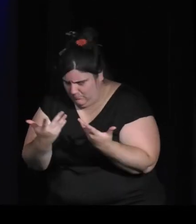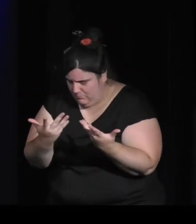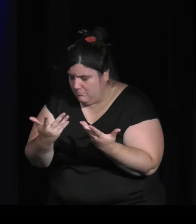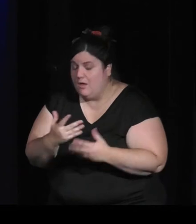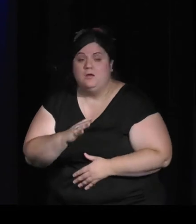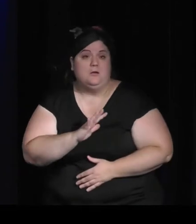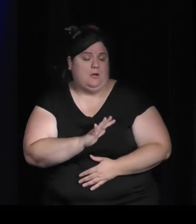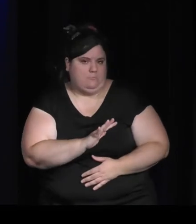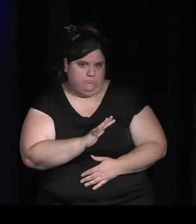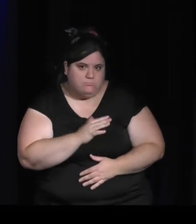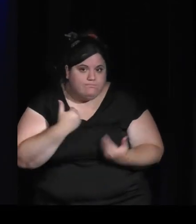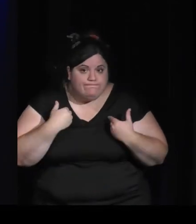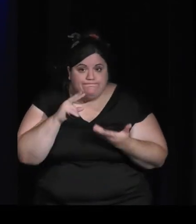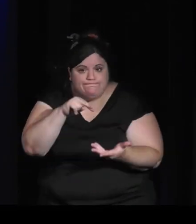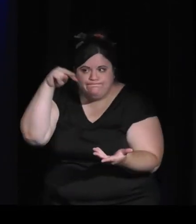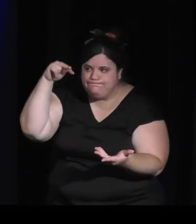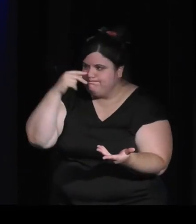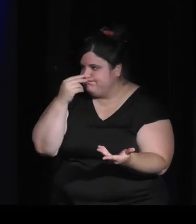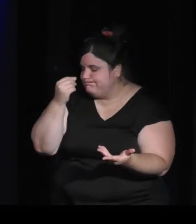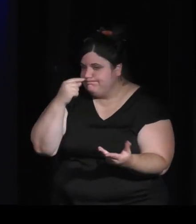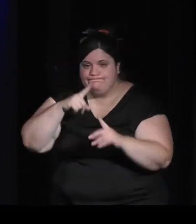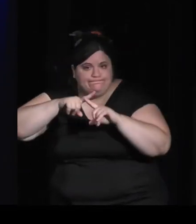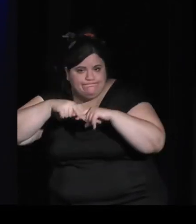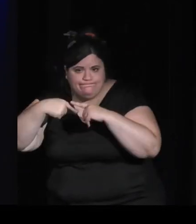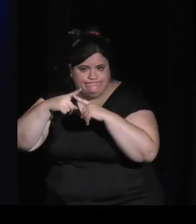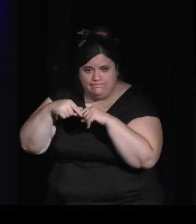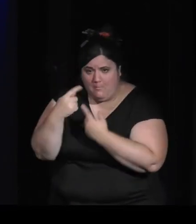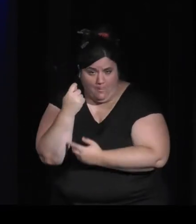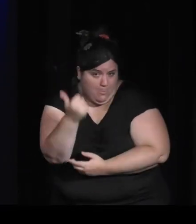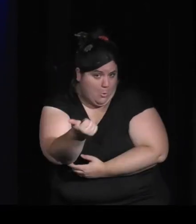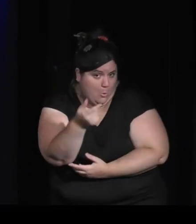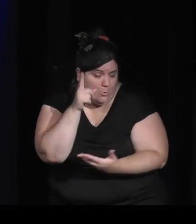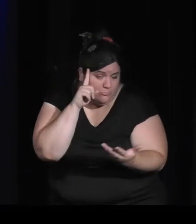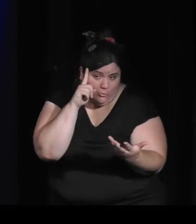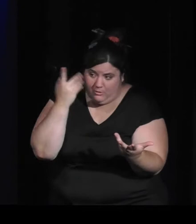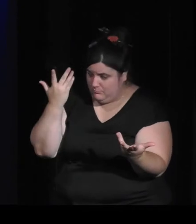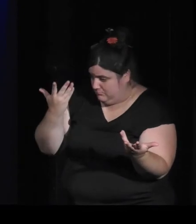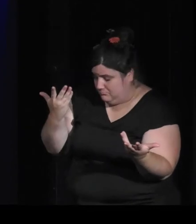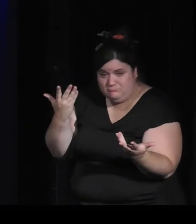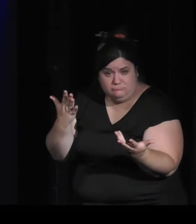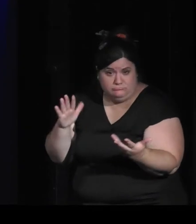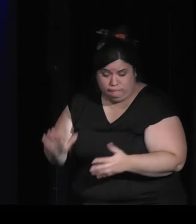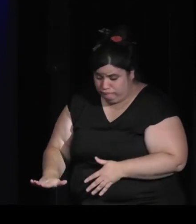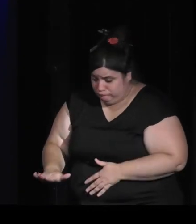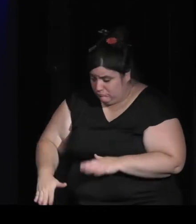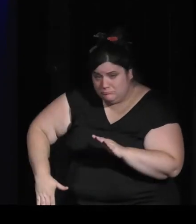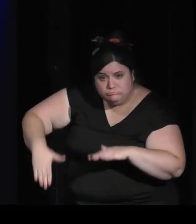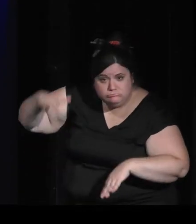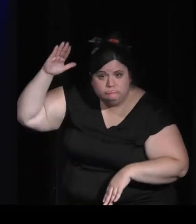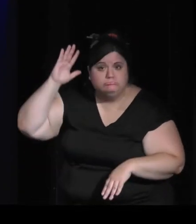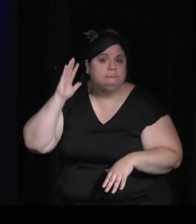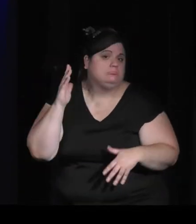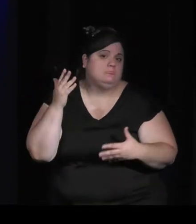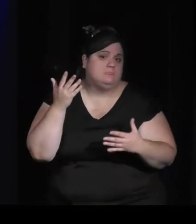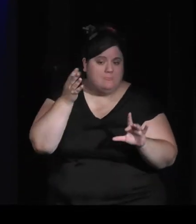m'en pose assez peu, parce que depuis que je suis tout gamin, je fais ce qu'on appelle de l'aquarelle en plein air, enfin,